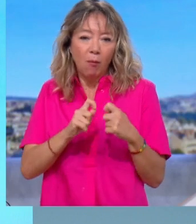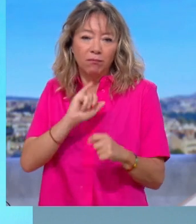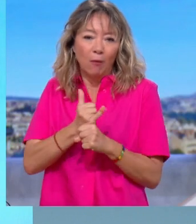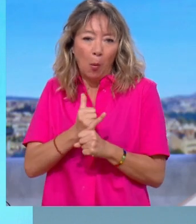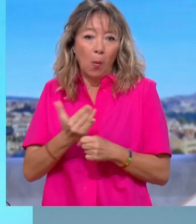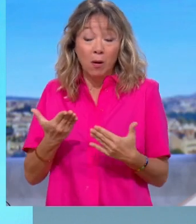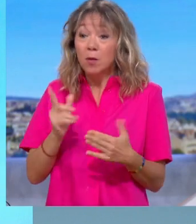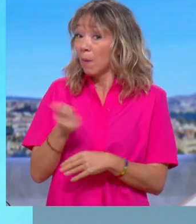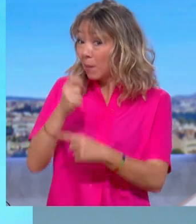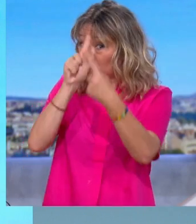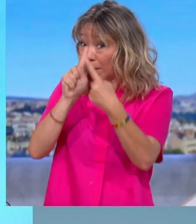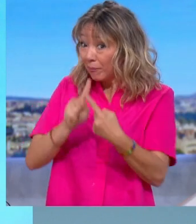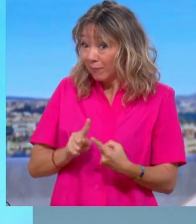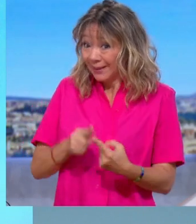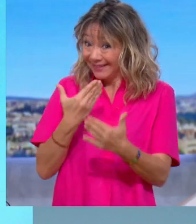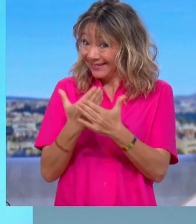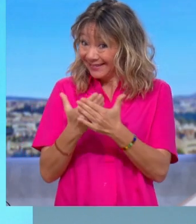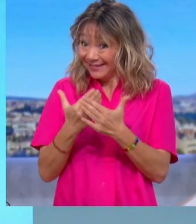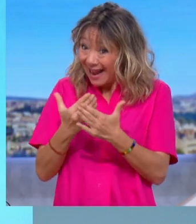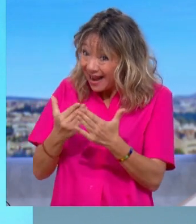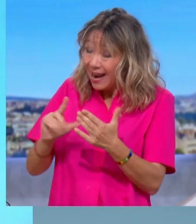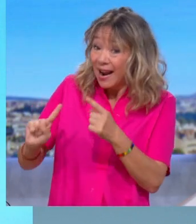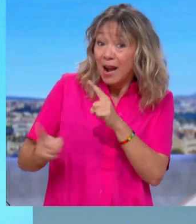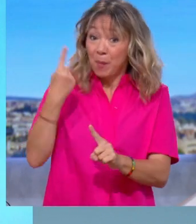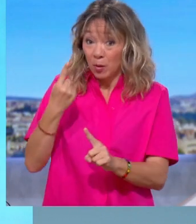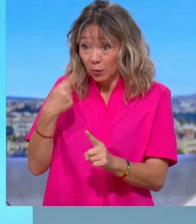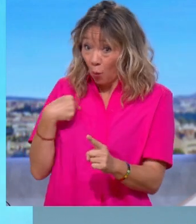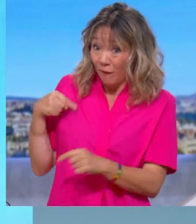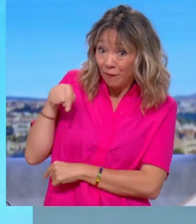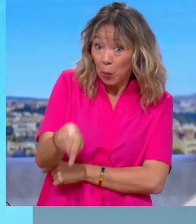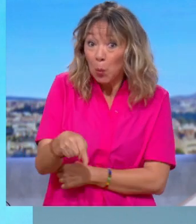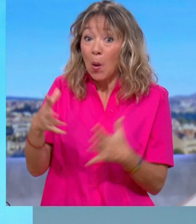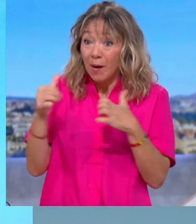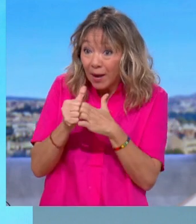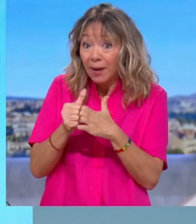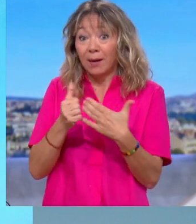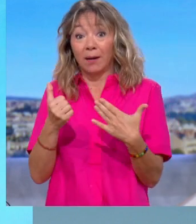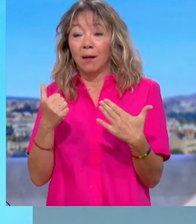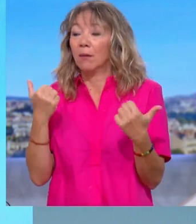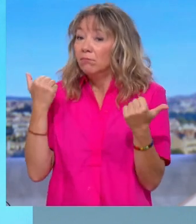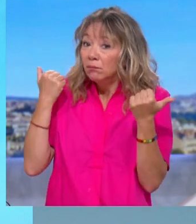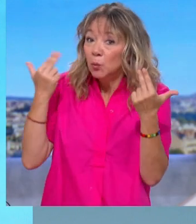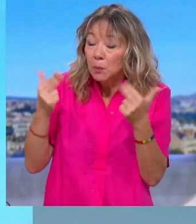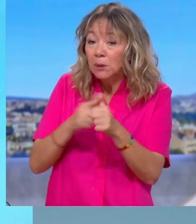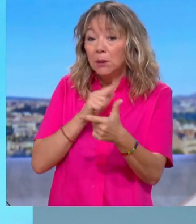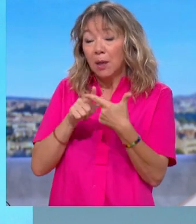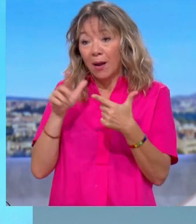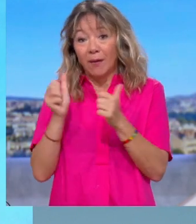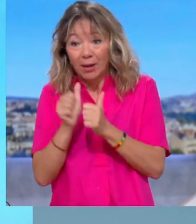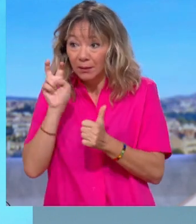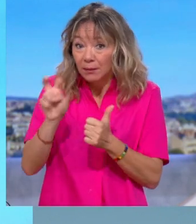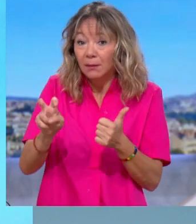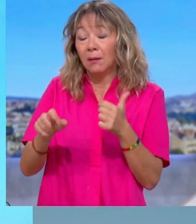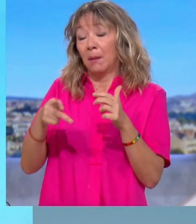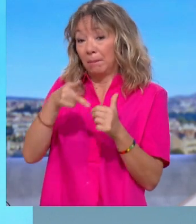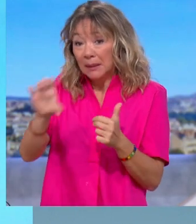auraient dû être l'essentiel de la discussion. Nous sommes venus avec les Insoumis, avec les écologistes, avec les communistes,